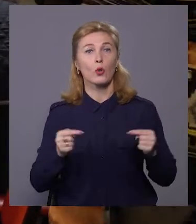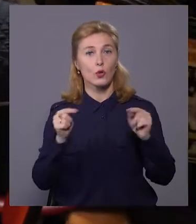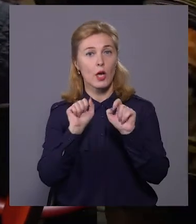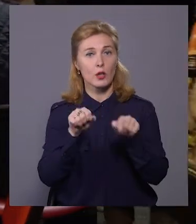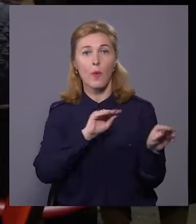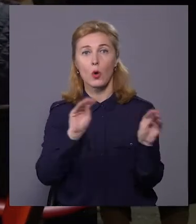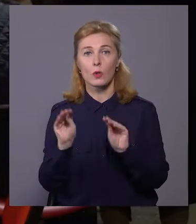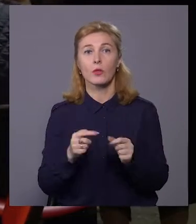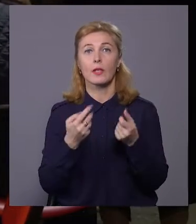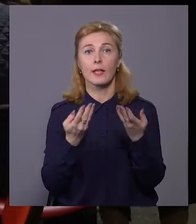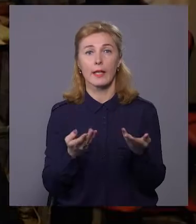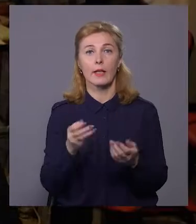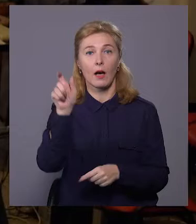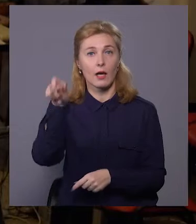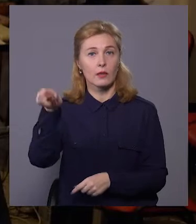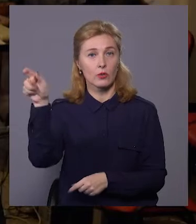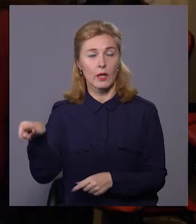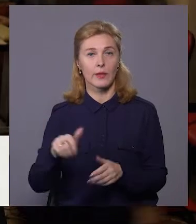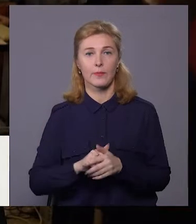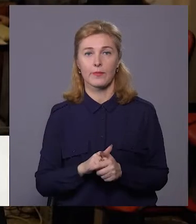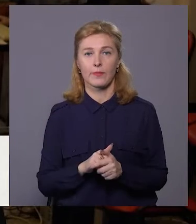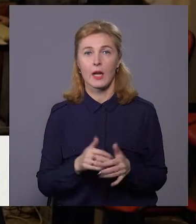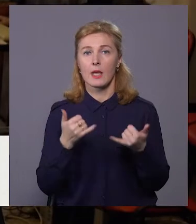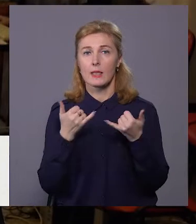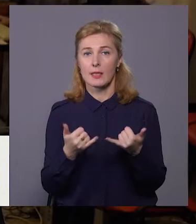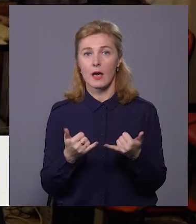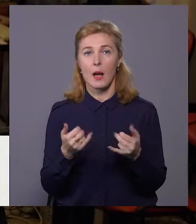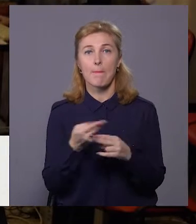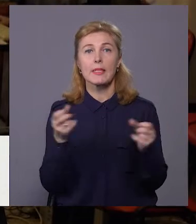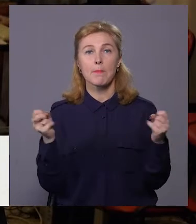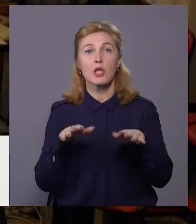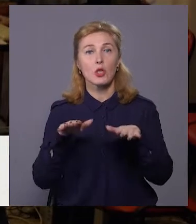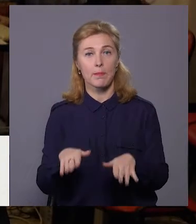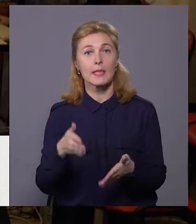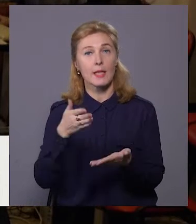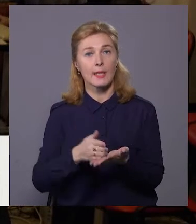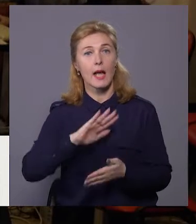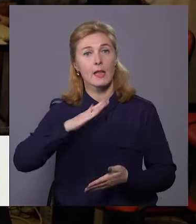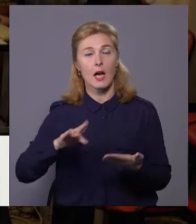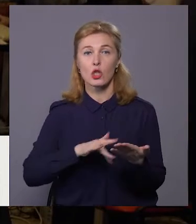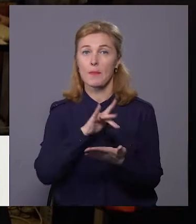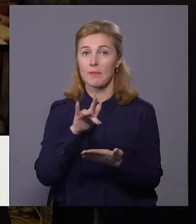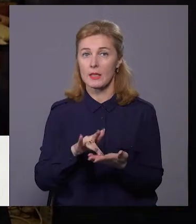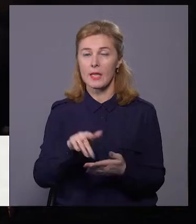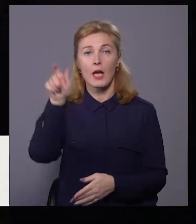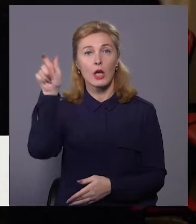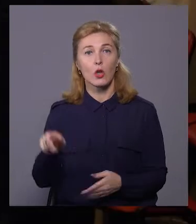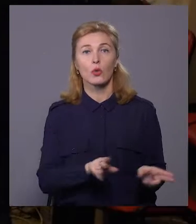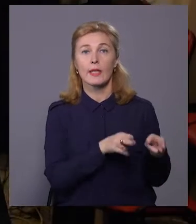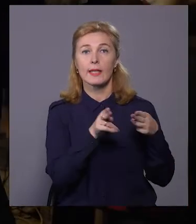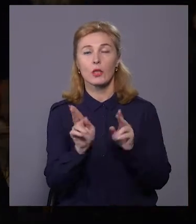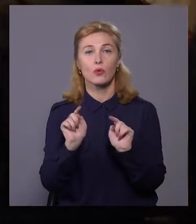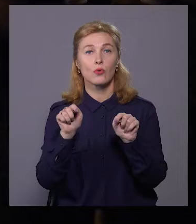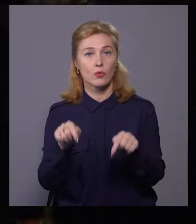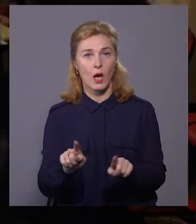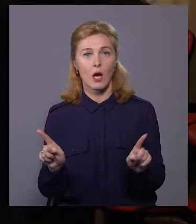розмістити кілька десятків людей. Наразі таким відносно безпечним місцем є наше місто і люди їдуть сюди,